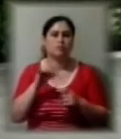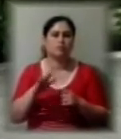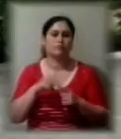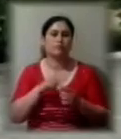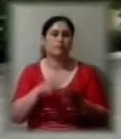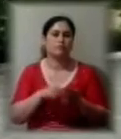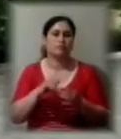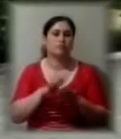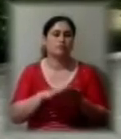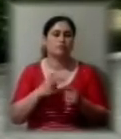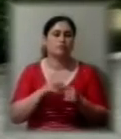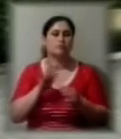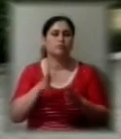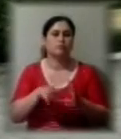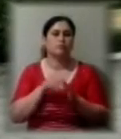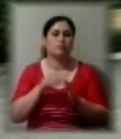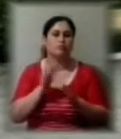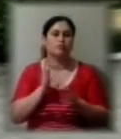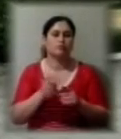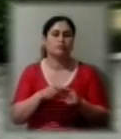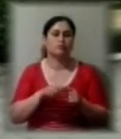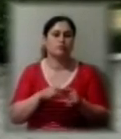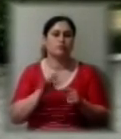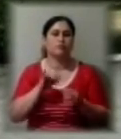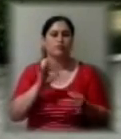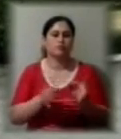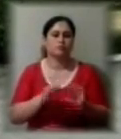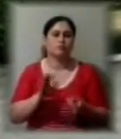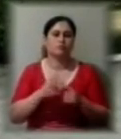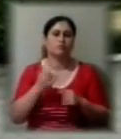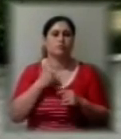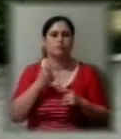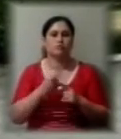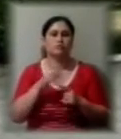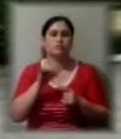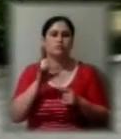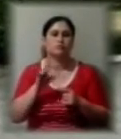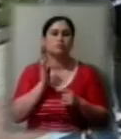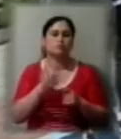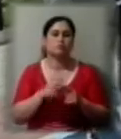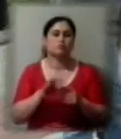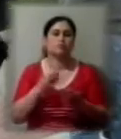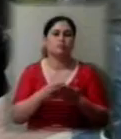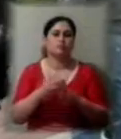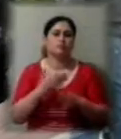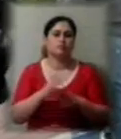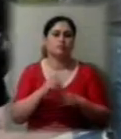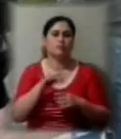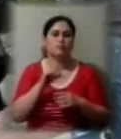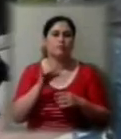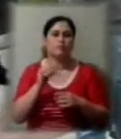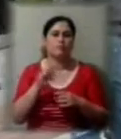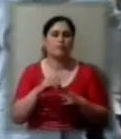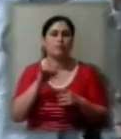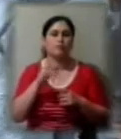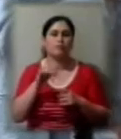у нас відбудуться вибори, тому може у нас один із спонсорів буде, який профінансує заходи Мельпомени. В оргкомітеті чекають,